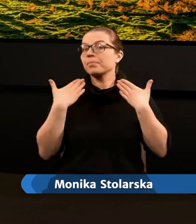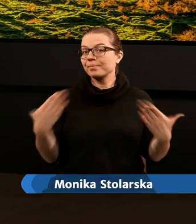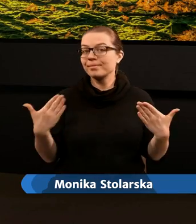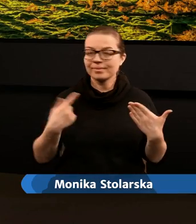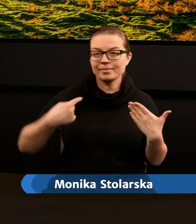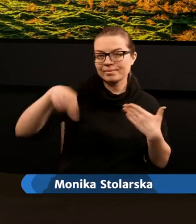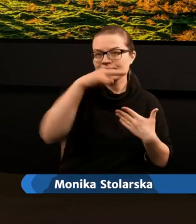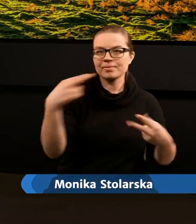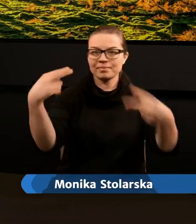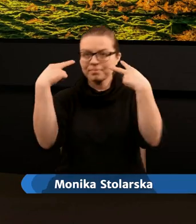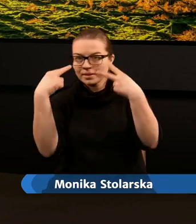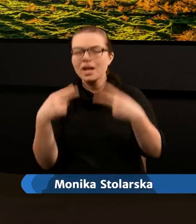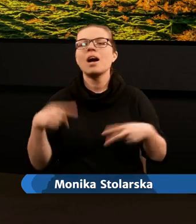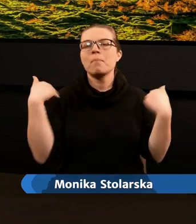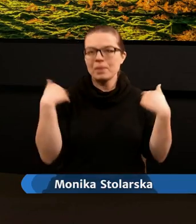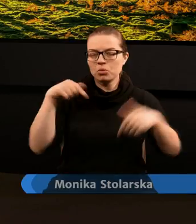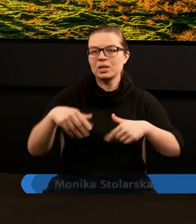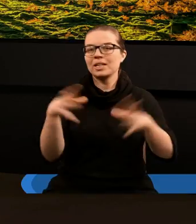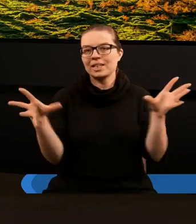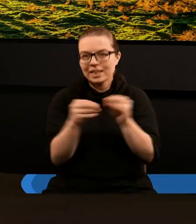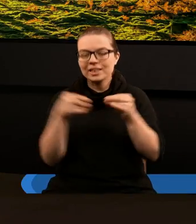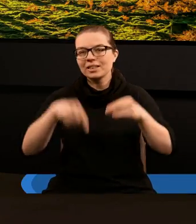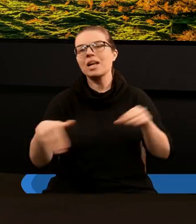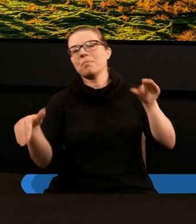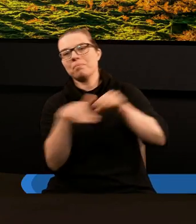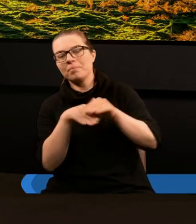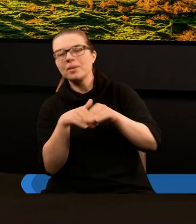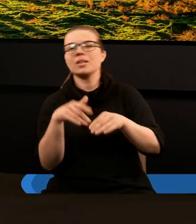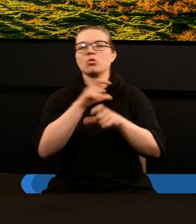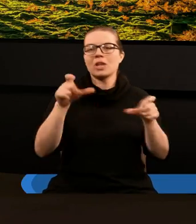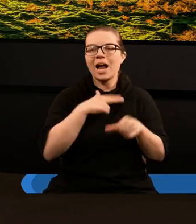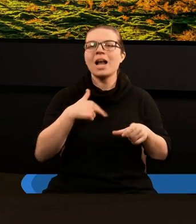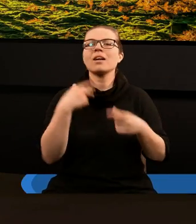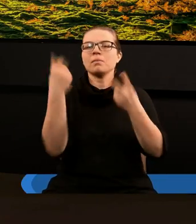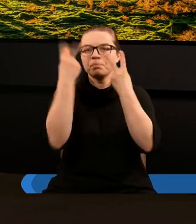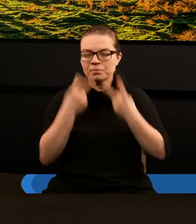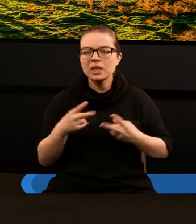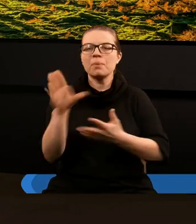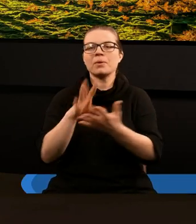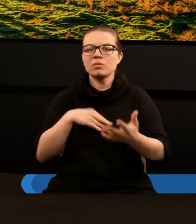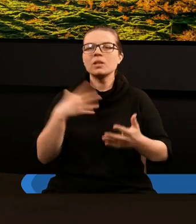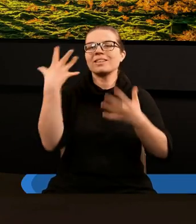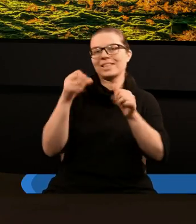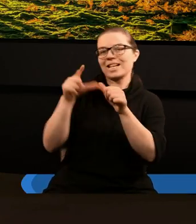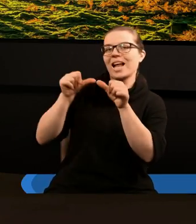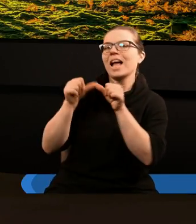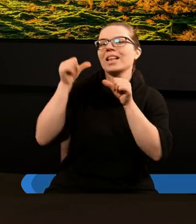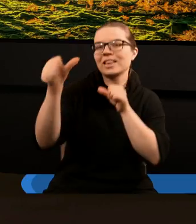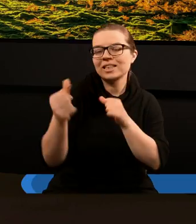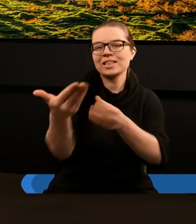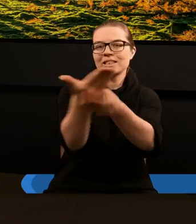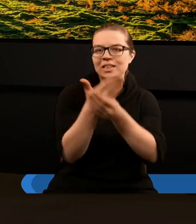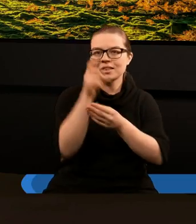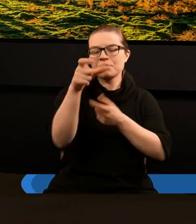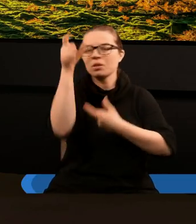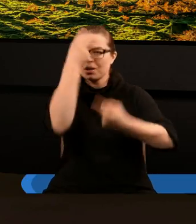Dziękuję, drogi widzu, że byłeś z nami, że śledziłeś teksty biblijne i chciałbym Cię zaprosić na kolejny tydzień, kiedy